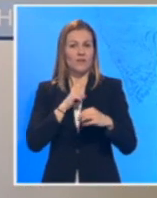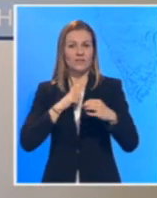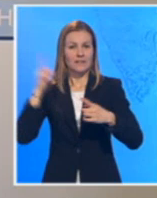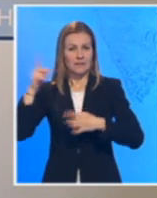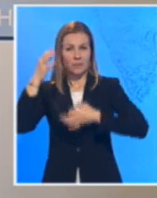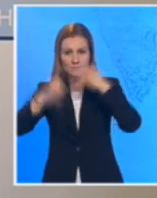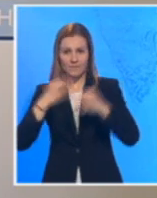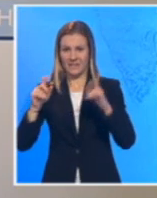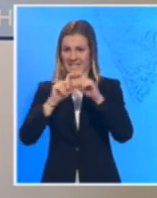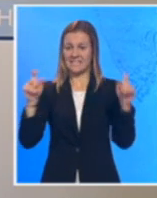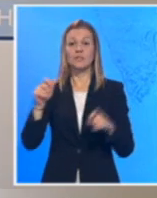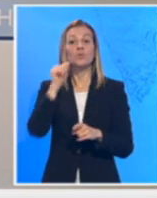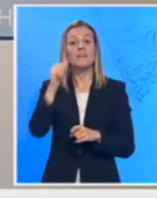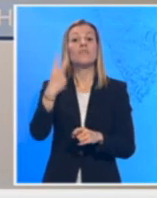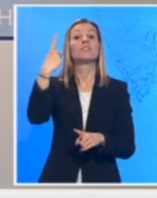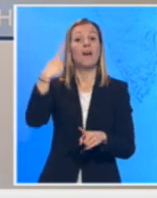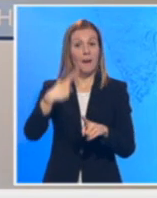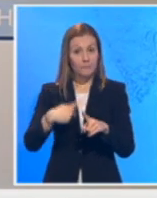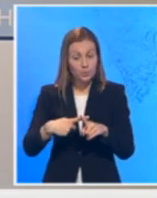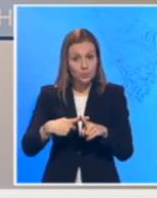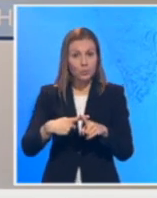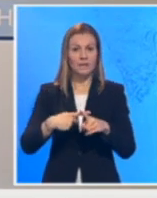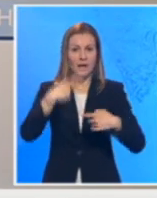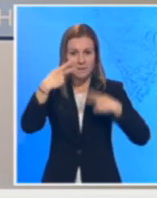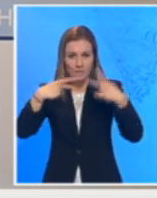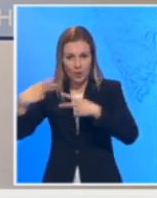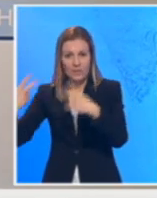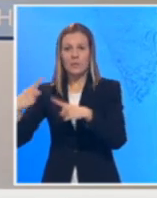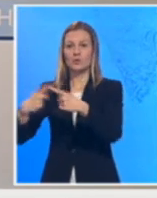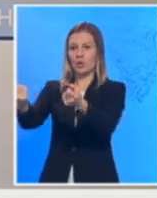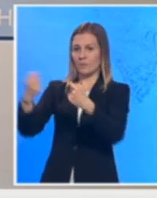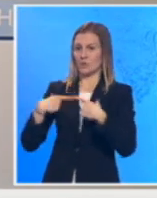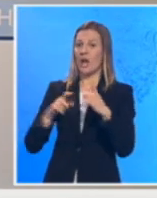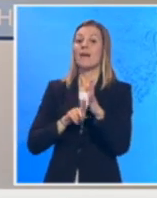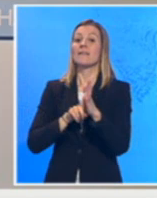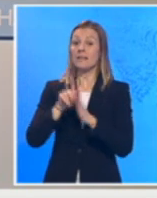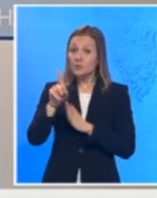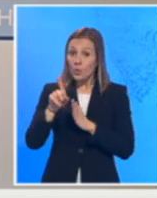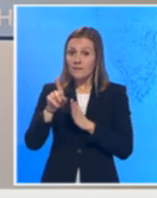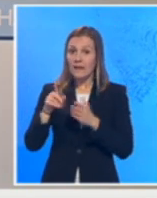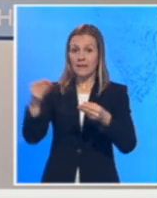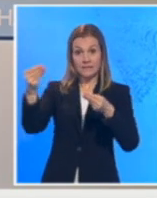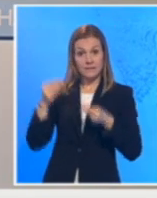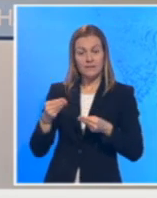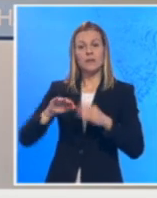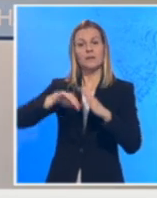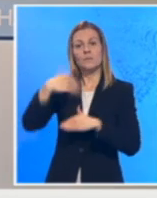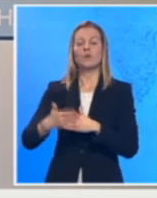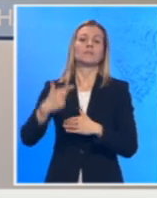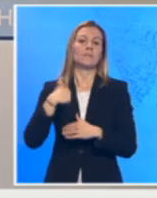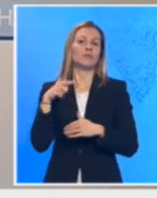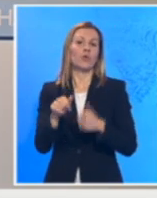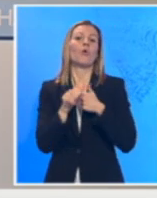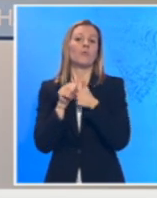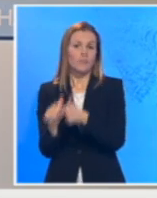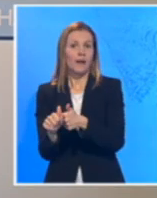zdravlje dva puta u toku dana očitava i dostavlja nam rezultate kako bi kasnije mogli u toku dana da postupamo u